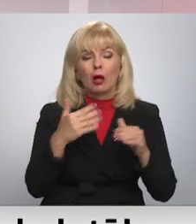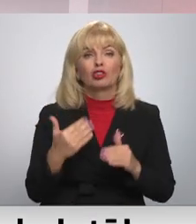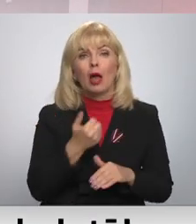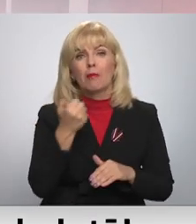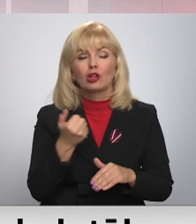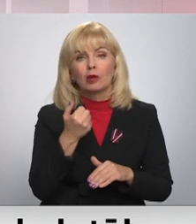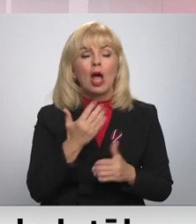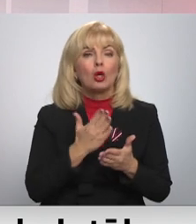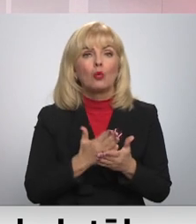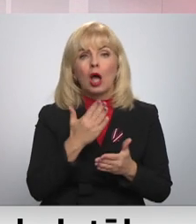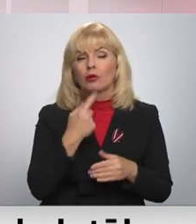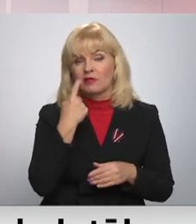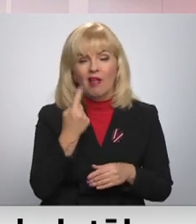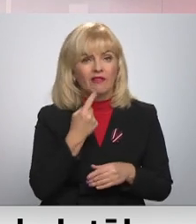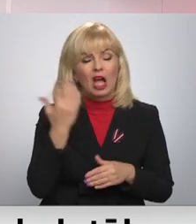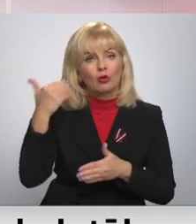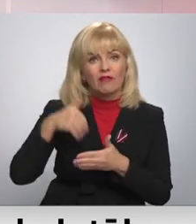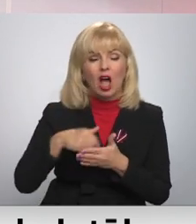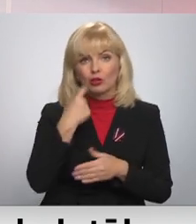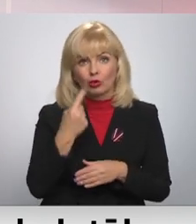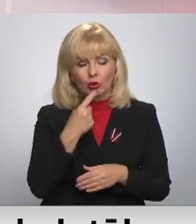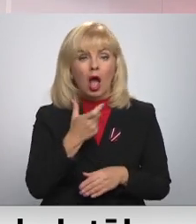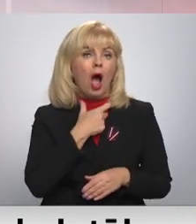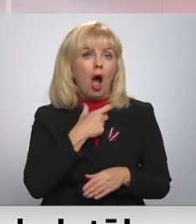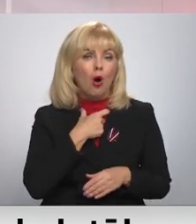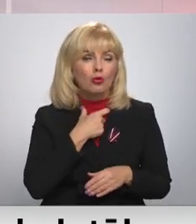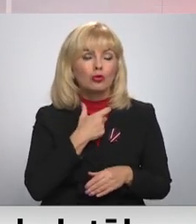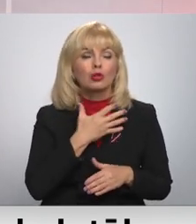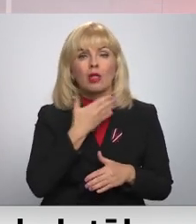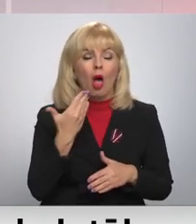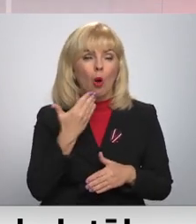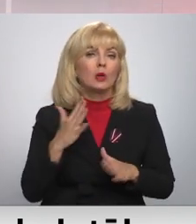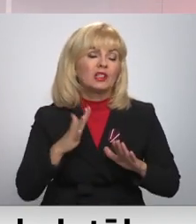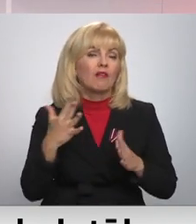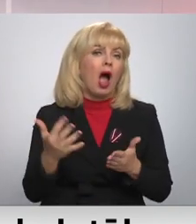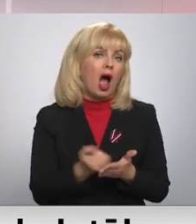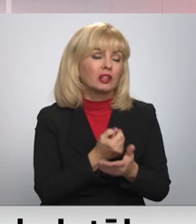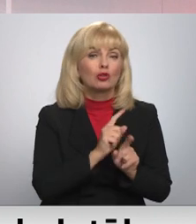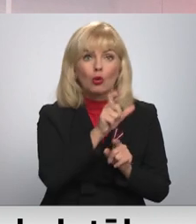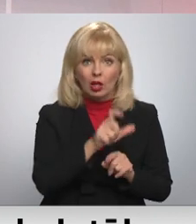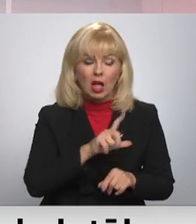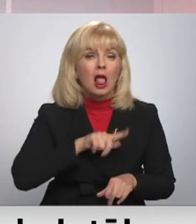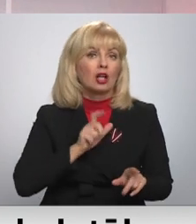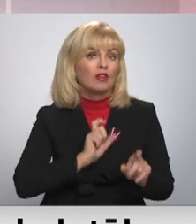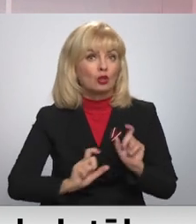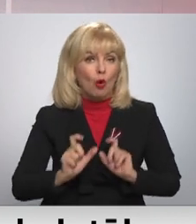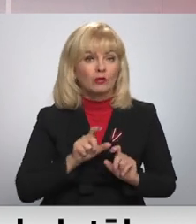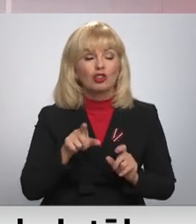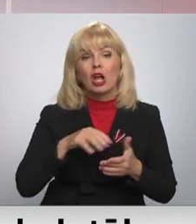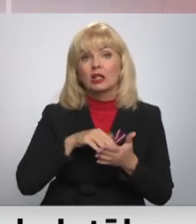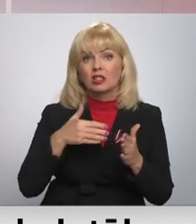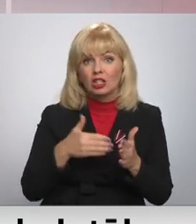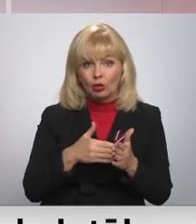notikusi neviena vēstures stunda. Kopš augusta skolai nav izdevies atrast skolotāju. Kā skaidro Latvijas universitātei, šādas